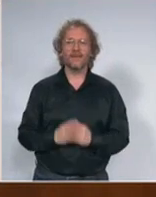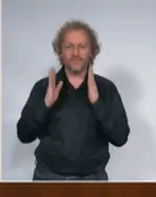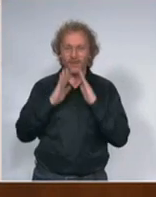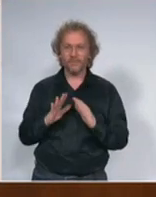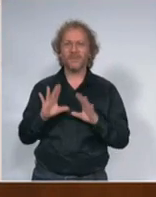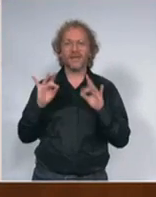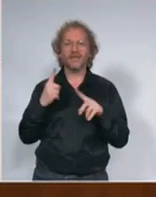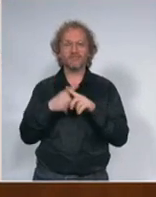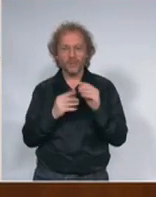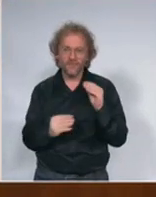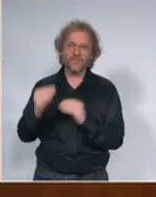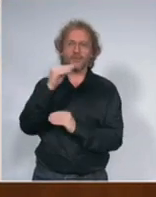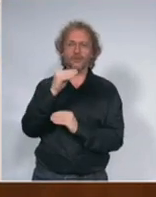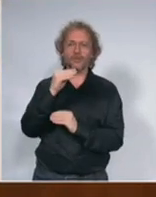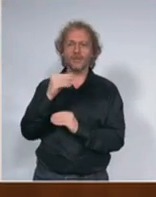zato